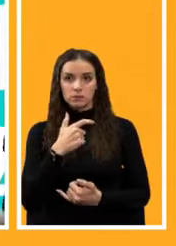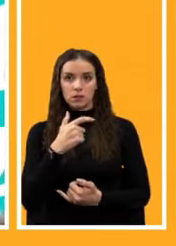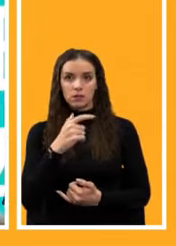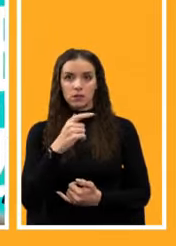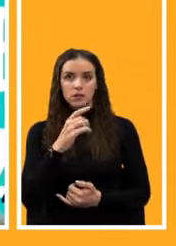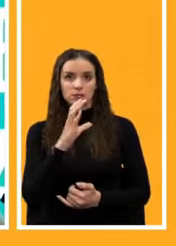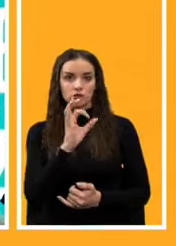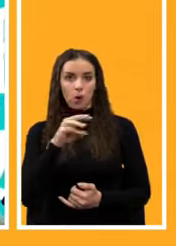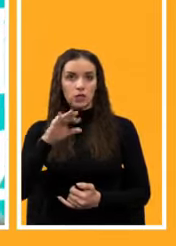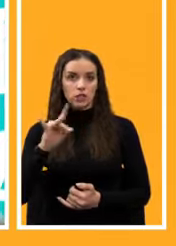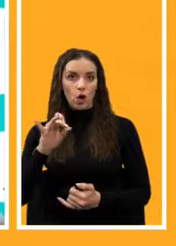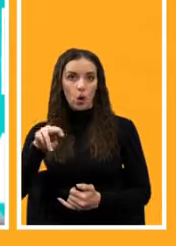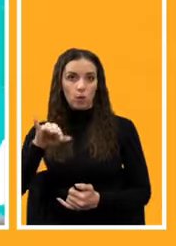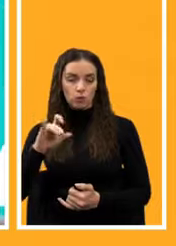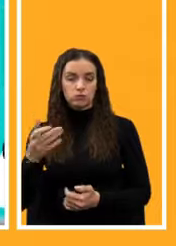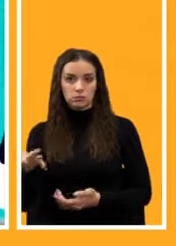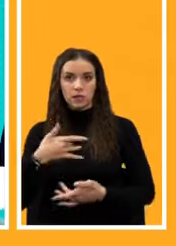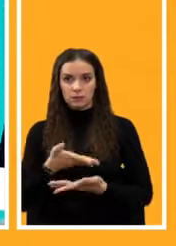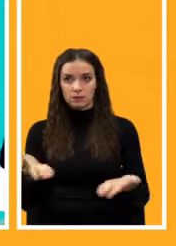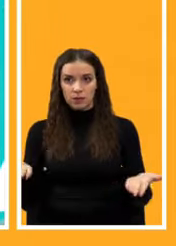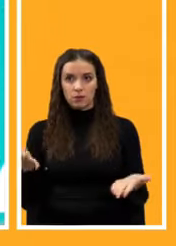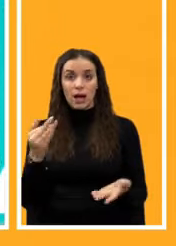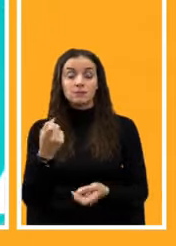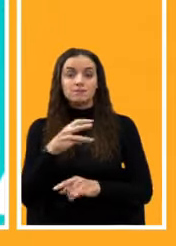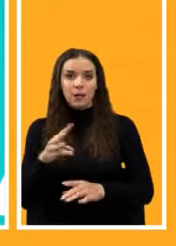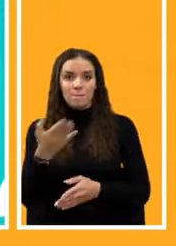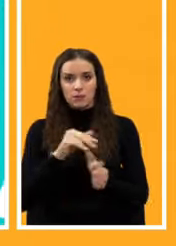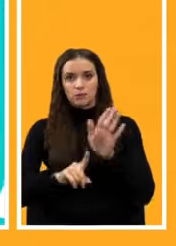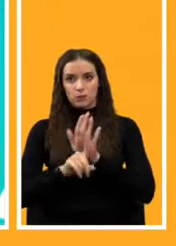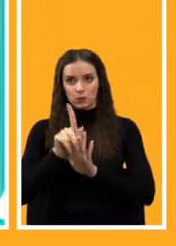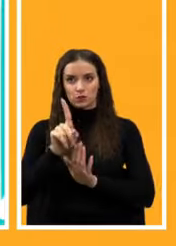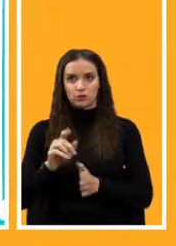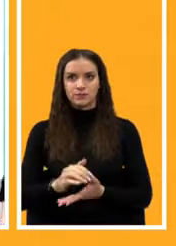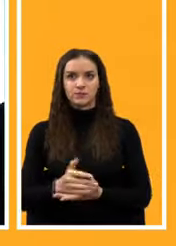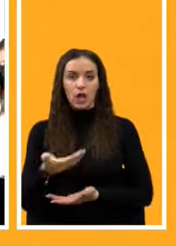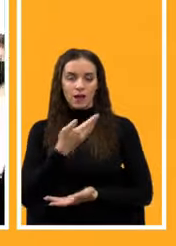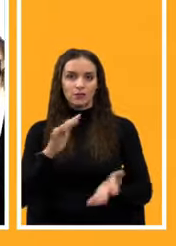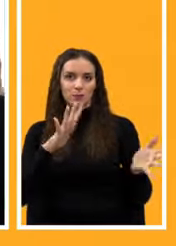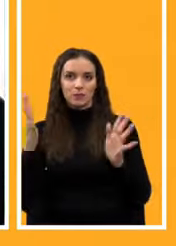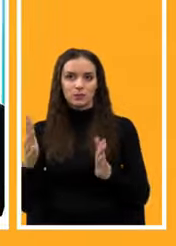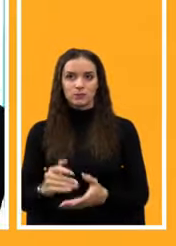запрошуємо вас на сцену. І за мить ми розпочнемо нашу подію.